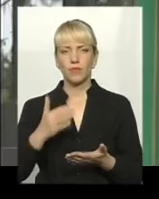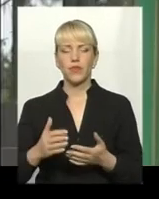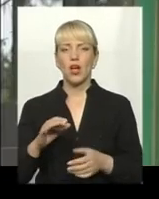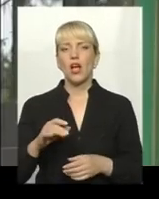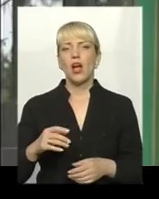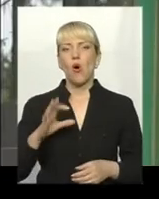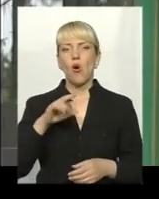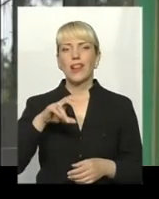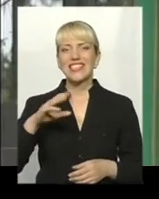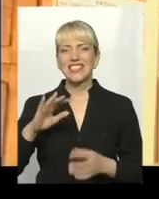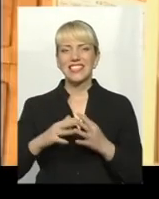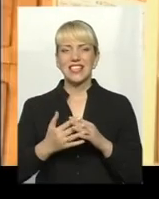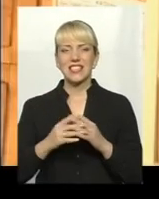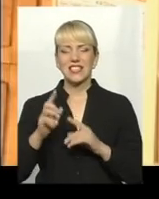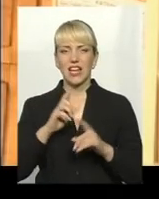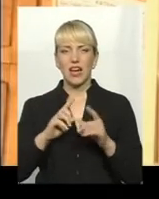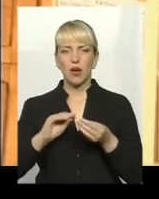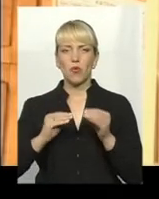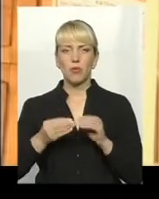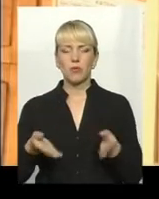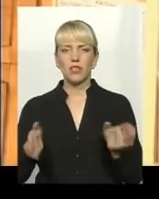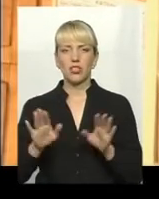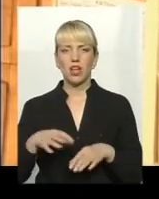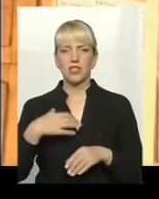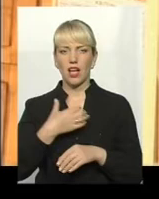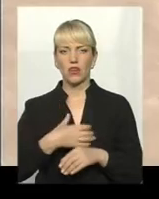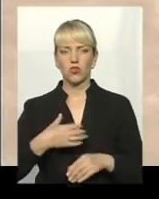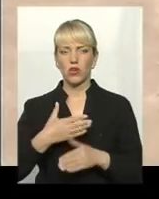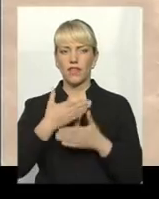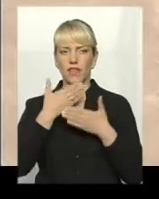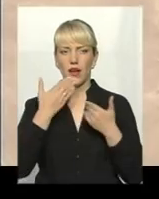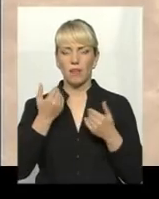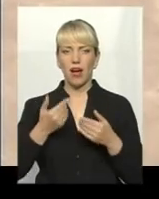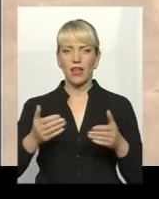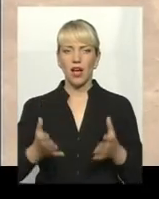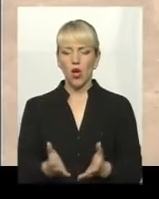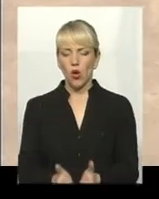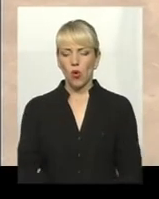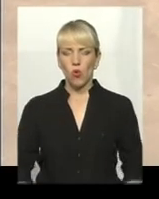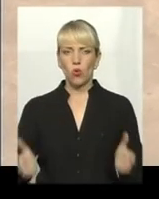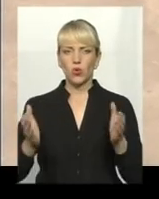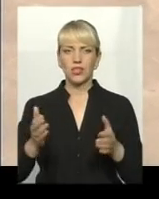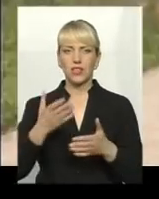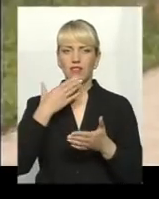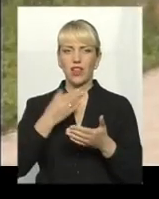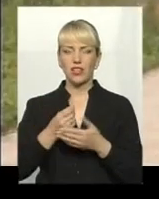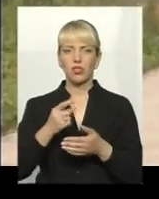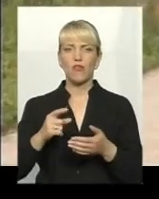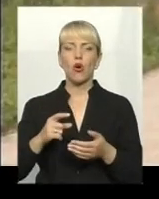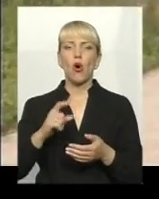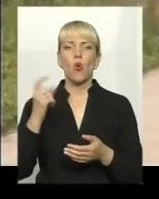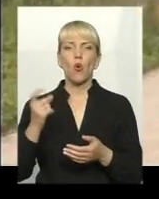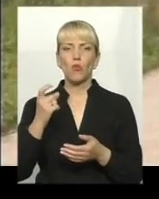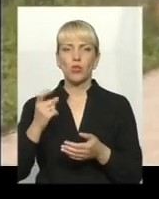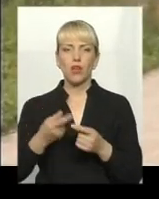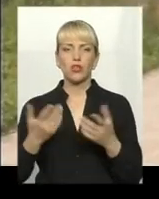прилеглих населених пункти, проблема залишається актуальною. Відтак, немає урн, а також власного комунального господарства, чи бодай машини,